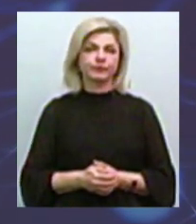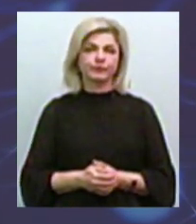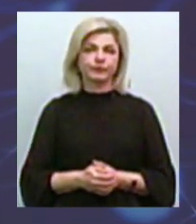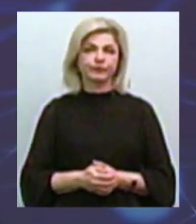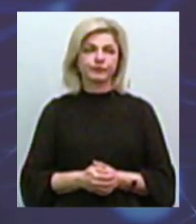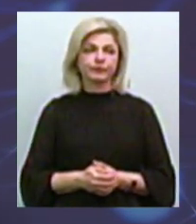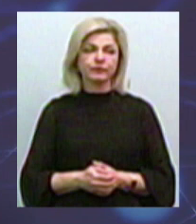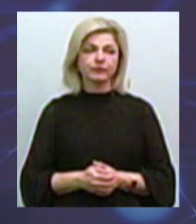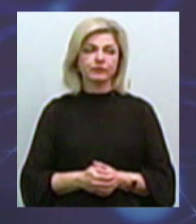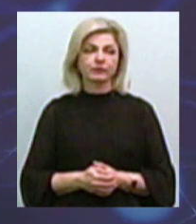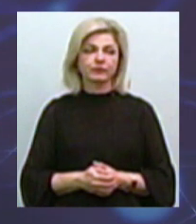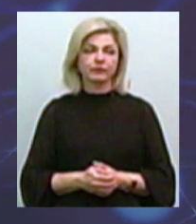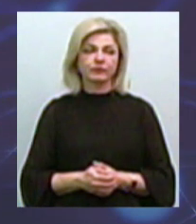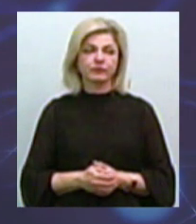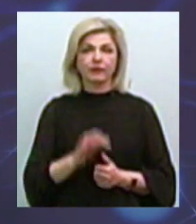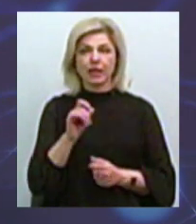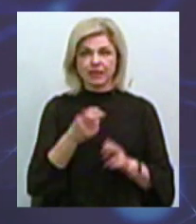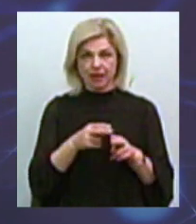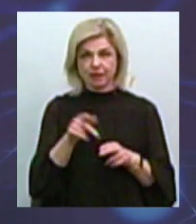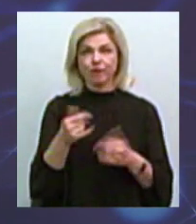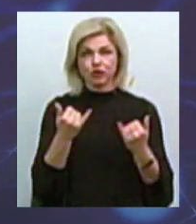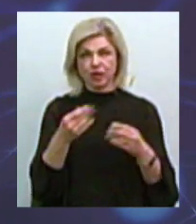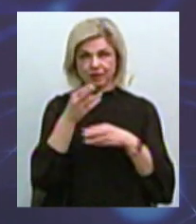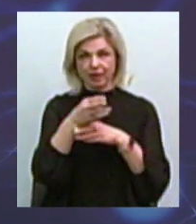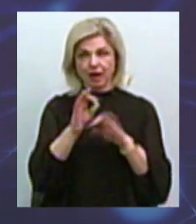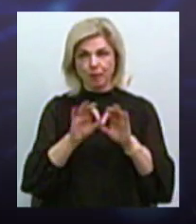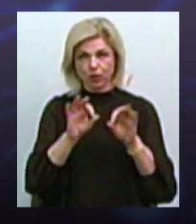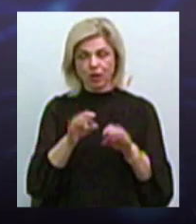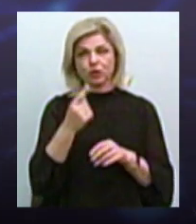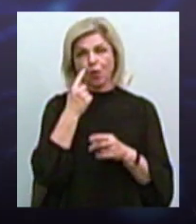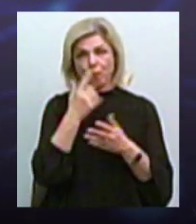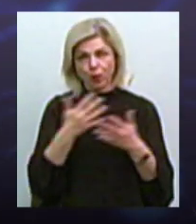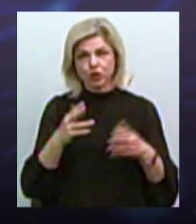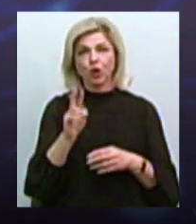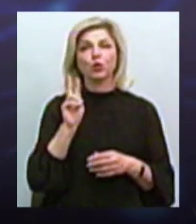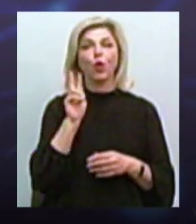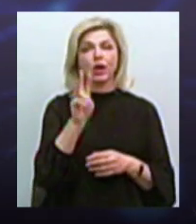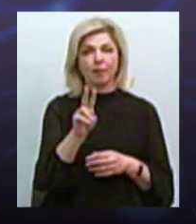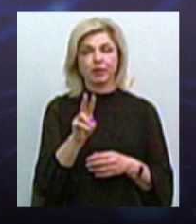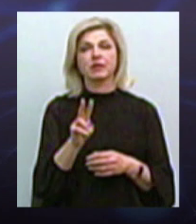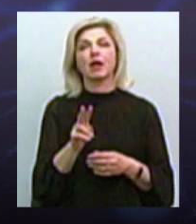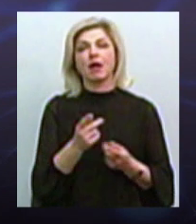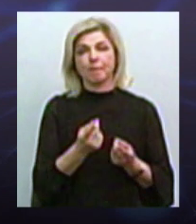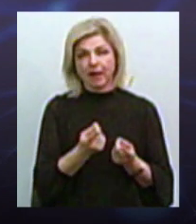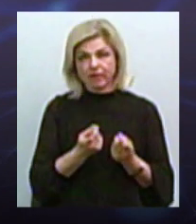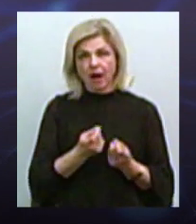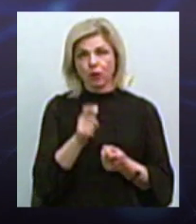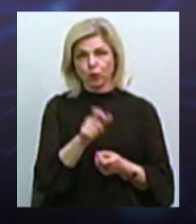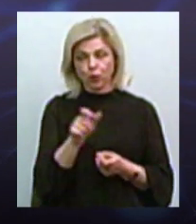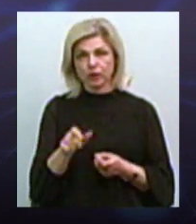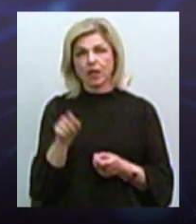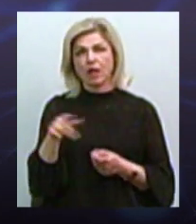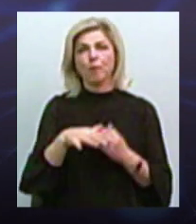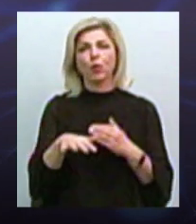Ну, исходя з того репортажа, который ми с вами смотрели, то більше тролейбуси привлекають людей. Во-первых, прострора